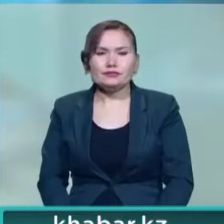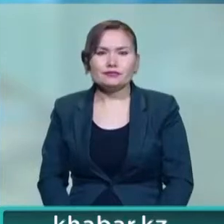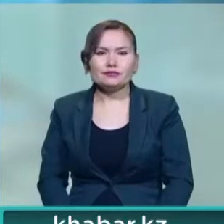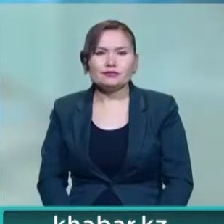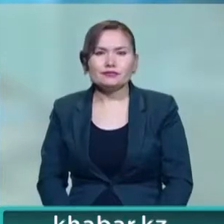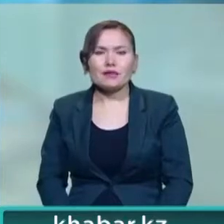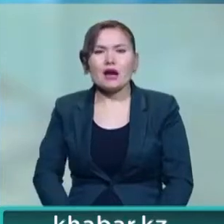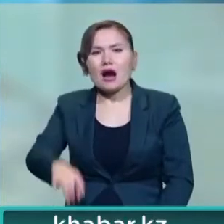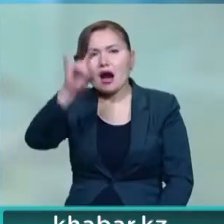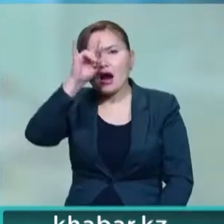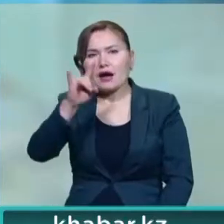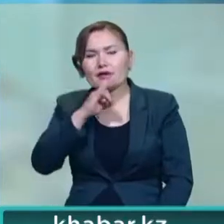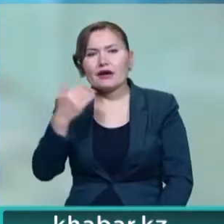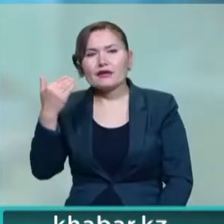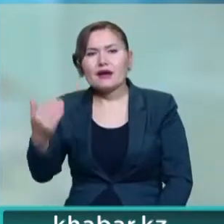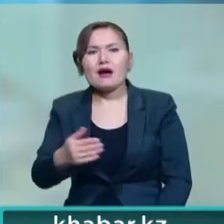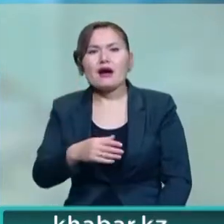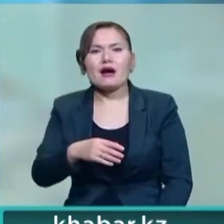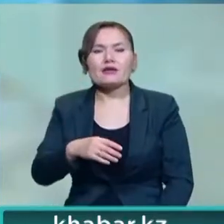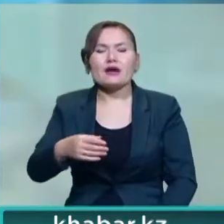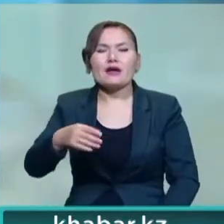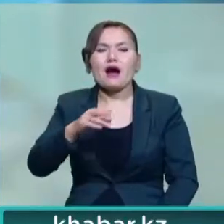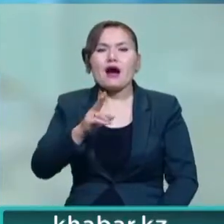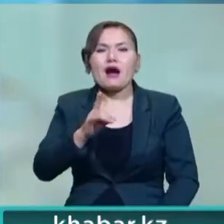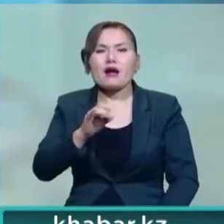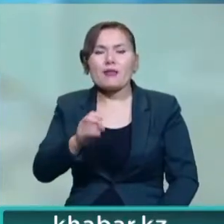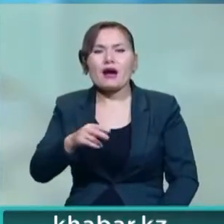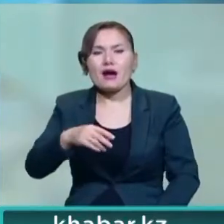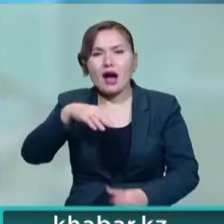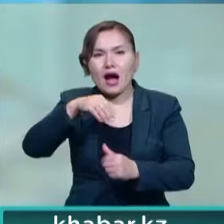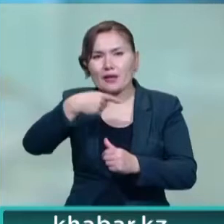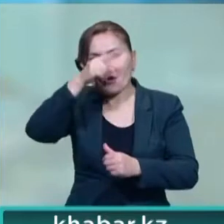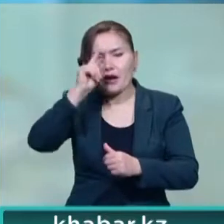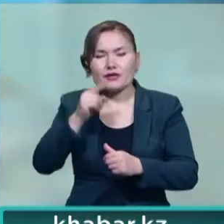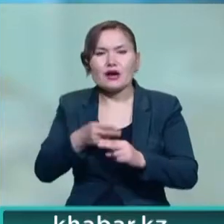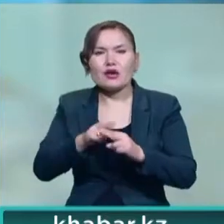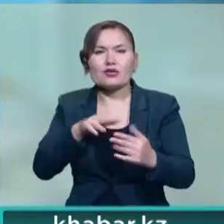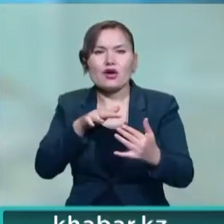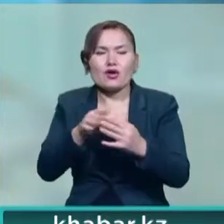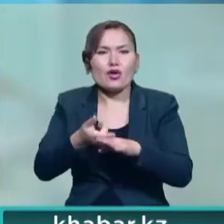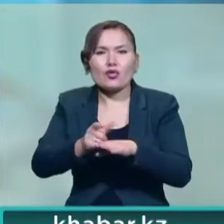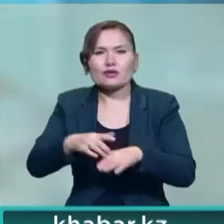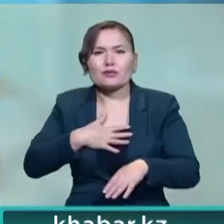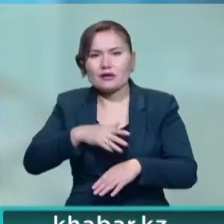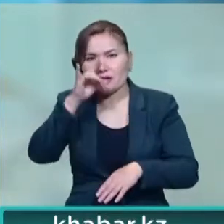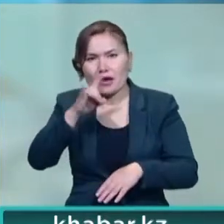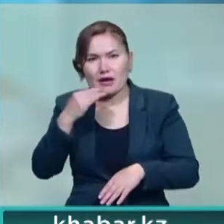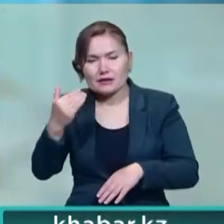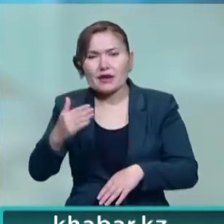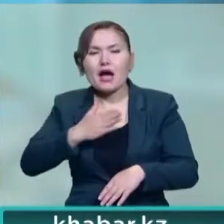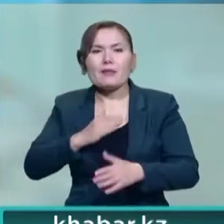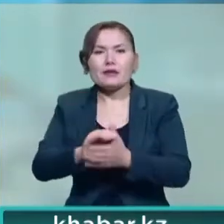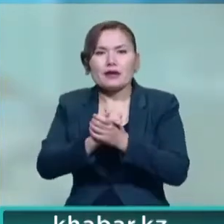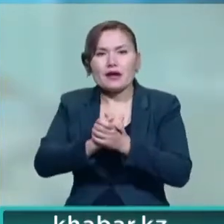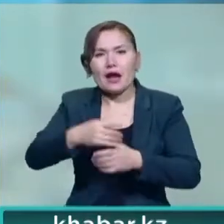Қазақстан таулы Қарабақтағы Армен-Азербайжан қақтығысының ошуына аса алаңдаушылығын білді. Бізге достас